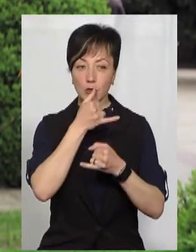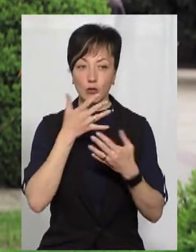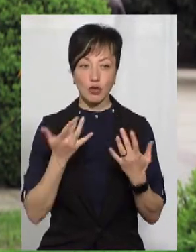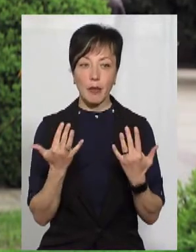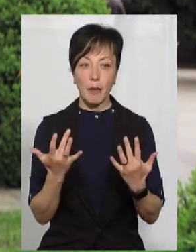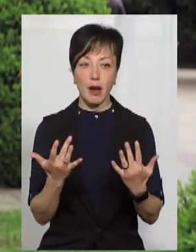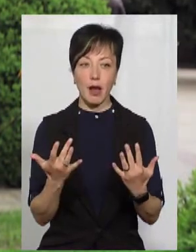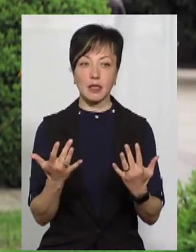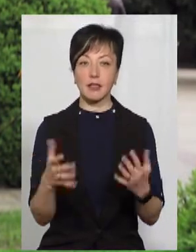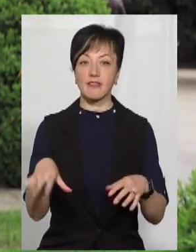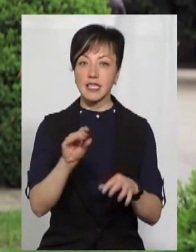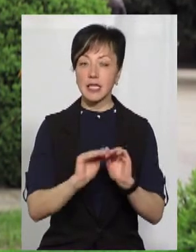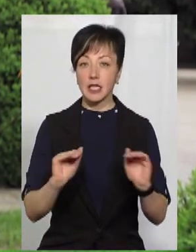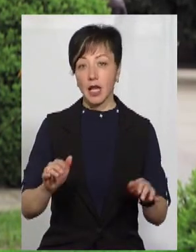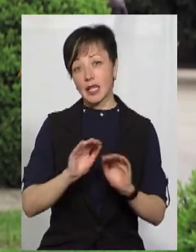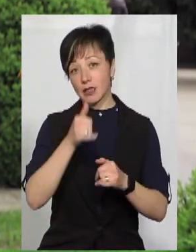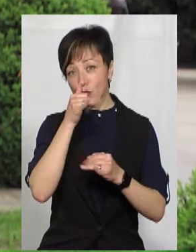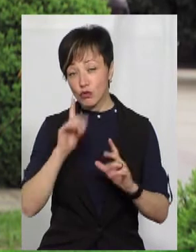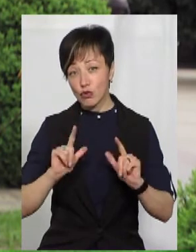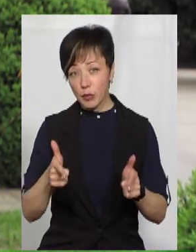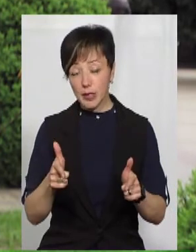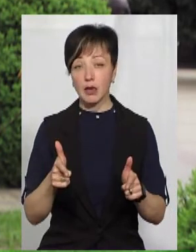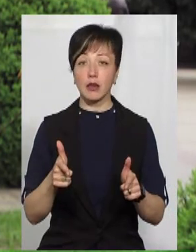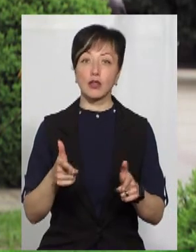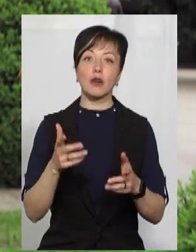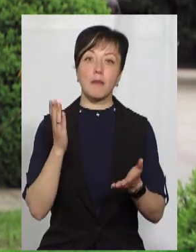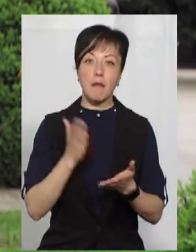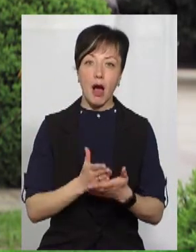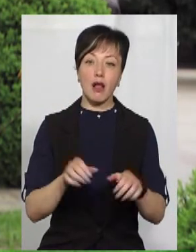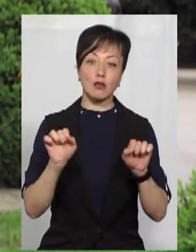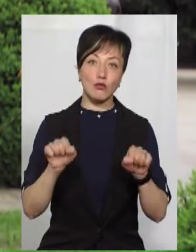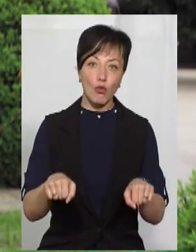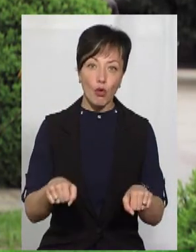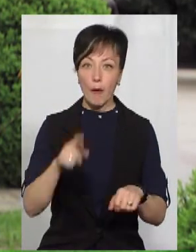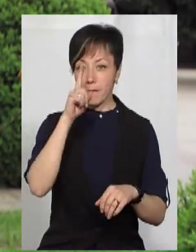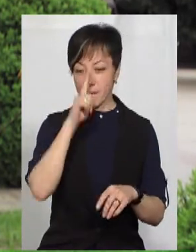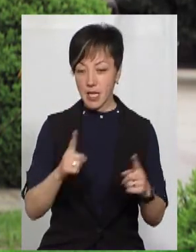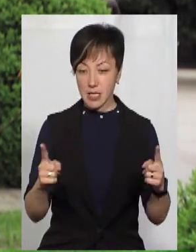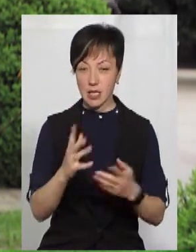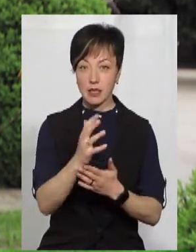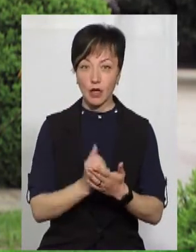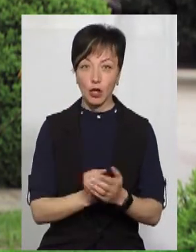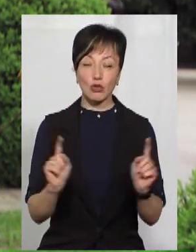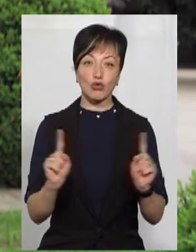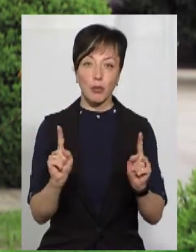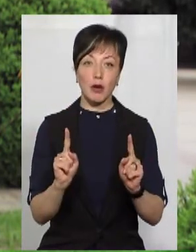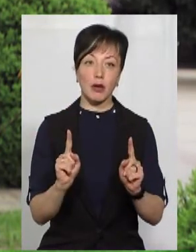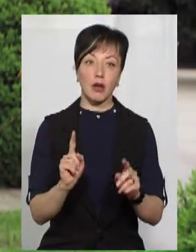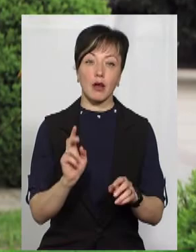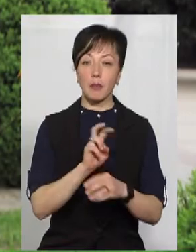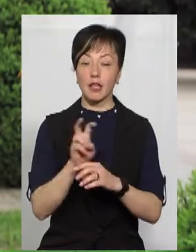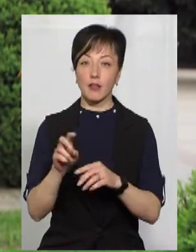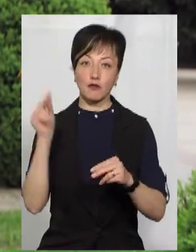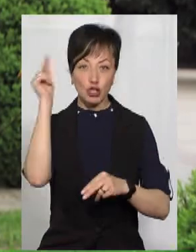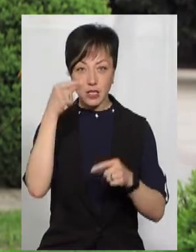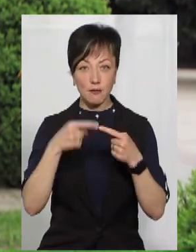набрати всіх дітей, і ті дітки, які не зможуть поступити в гімназію, щоб мали їхні батьки місяць, часу для того, щоб піти вчитися в